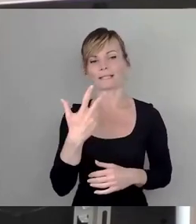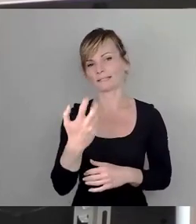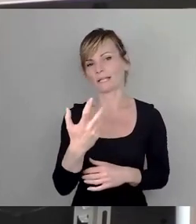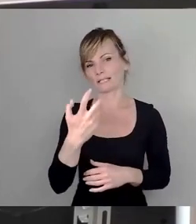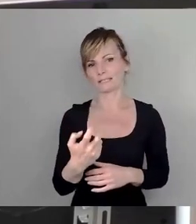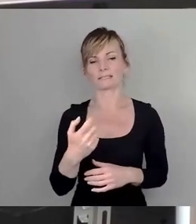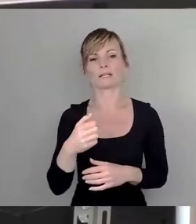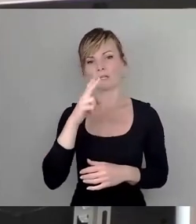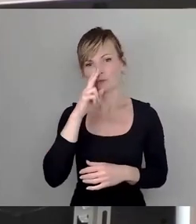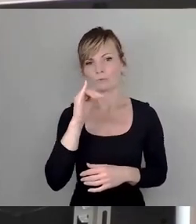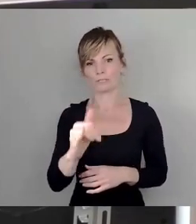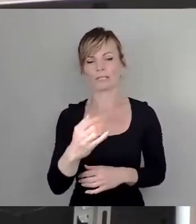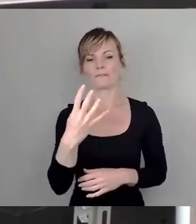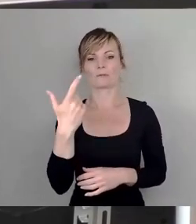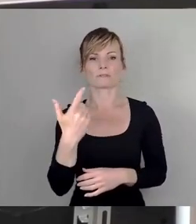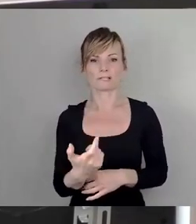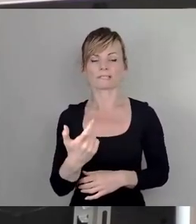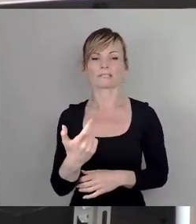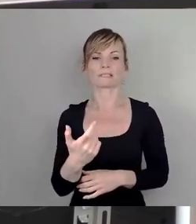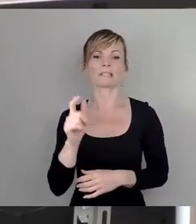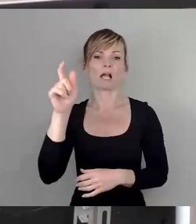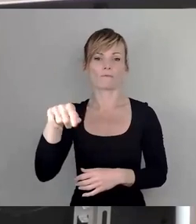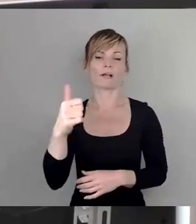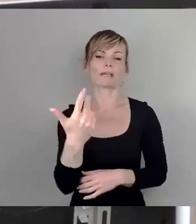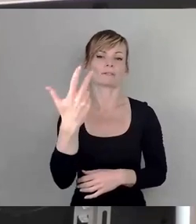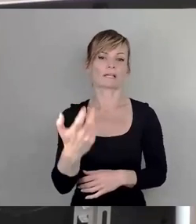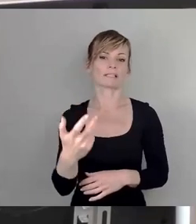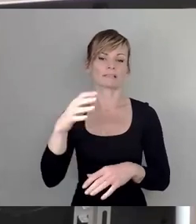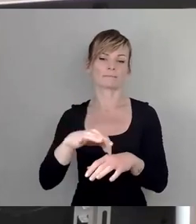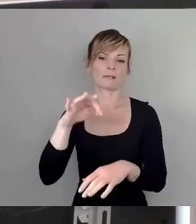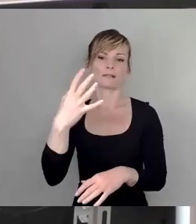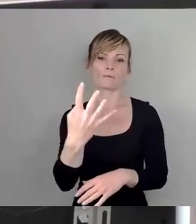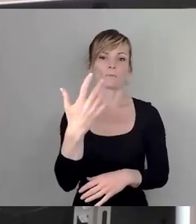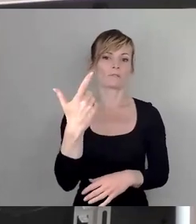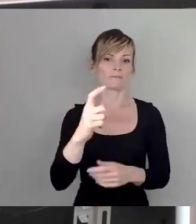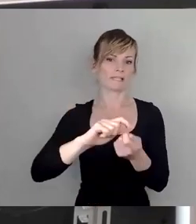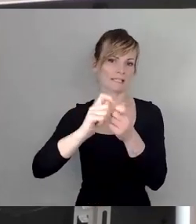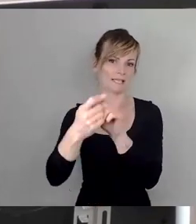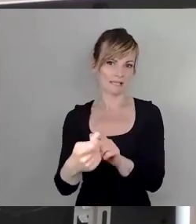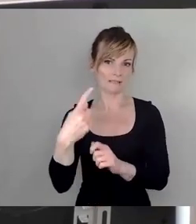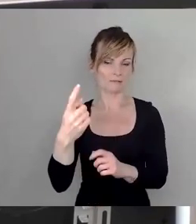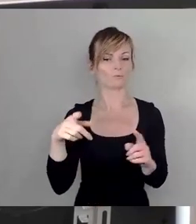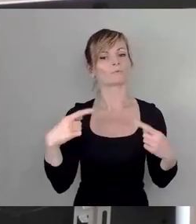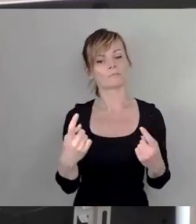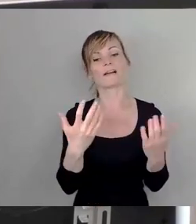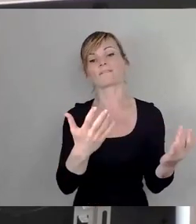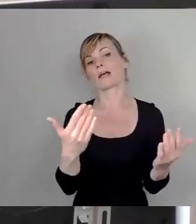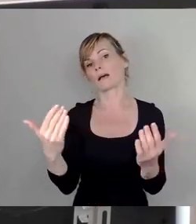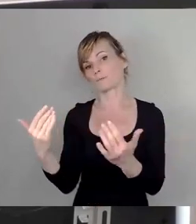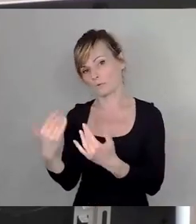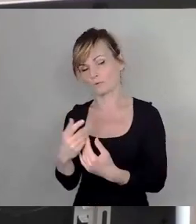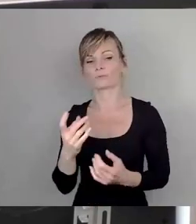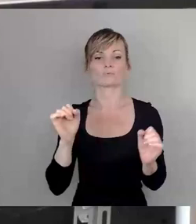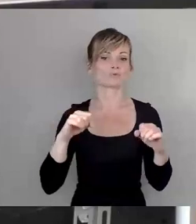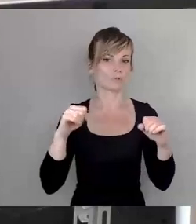.2024 auf den 31.03.2025 zu ändern und werbe natürlich hiermit um Zustimmung für